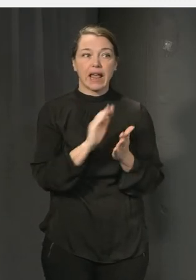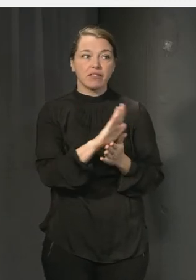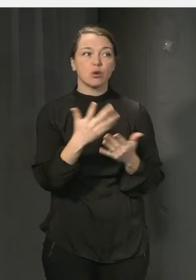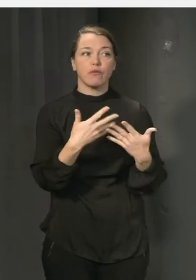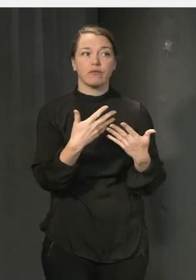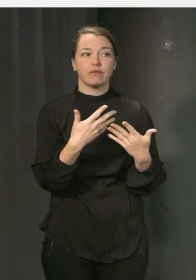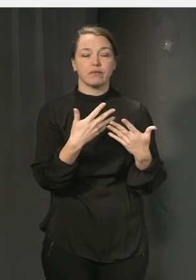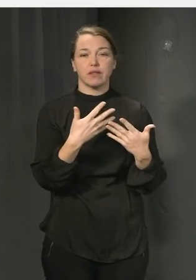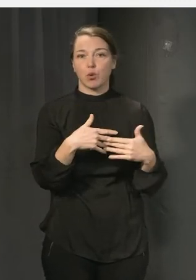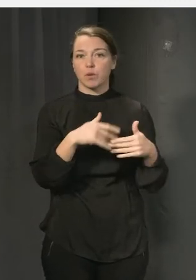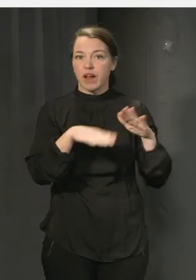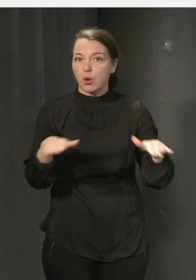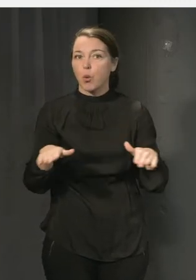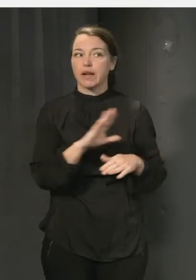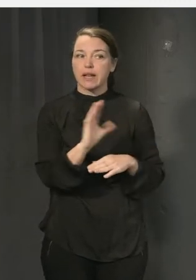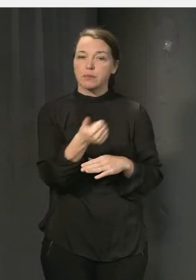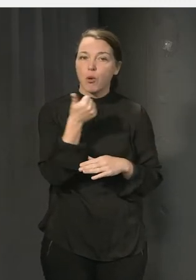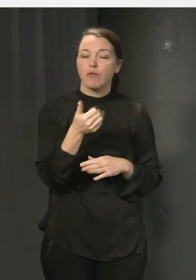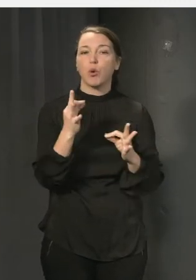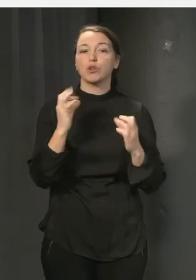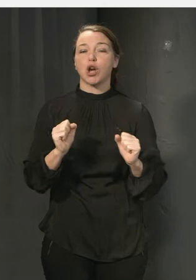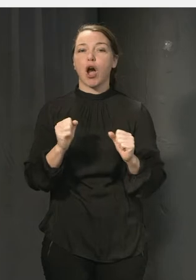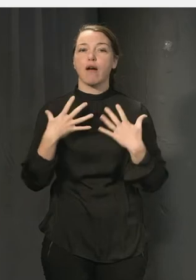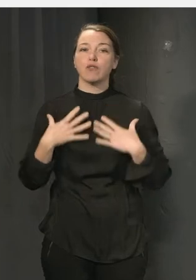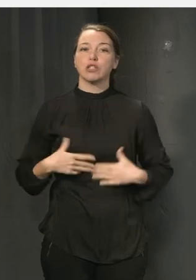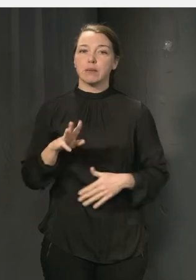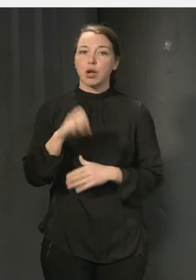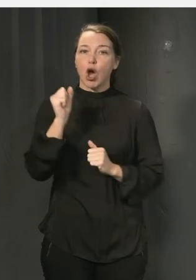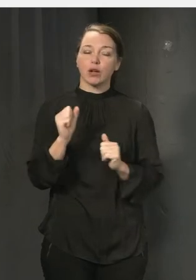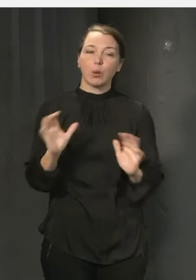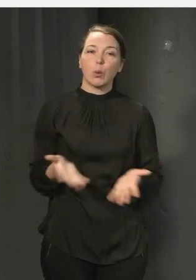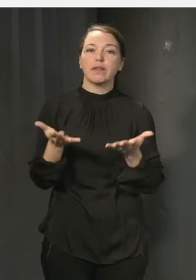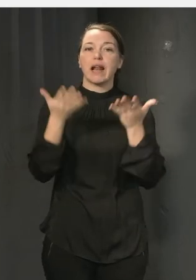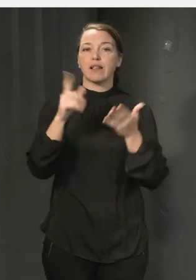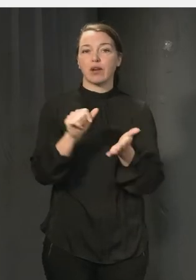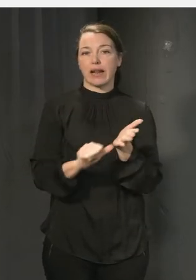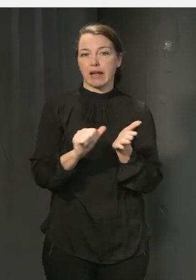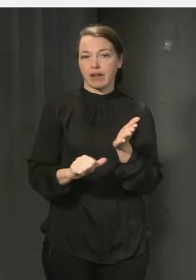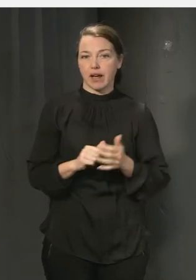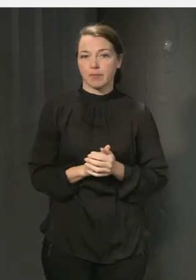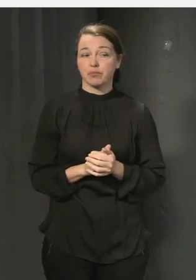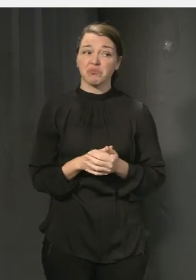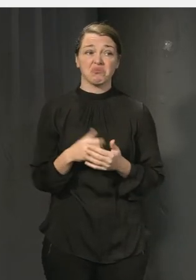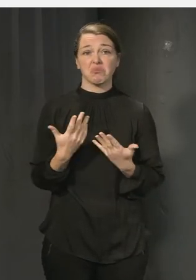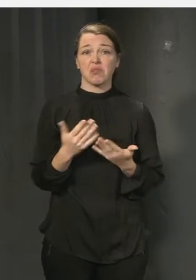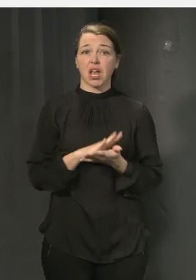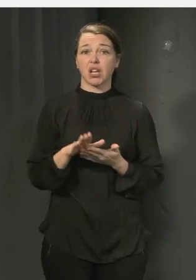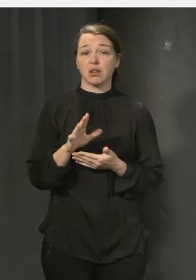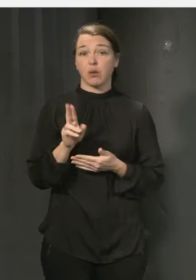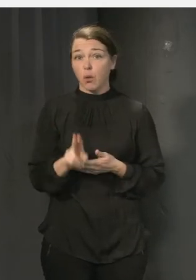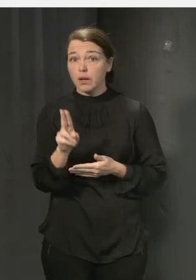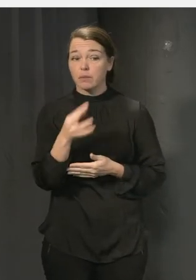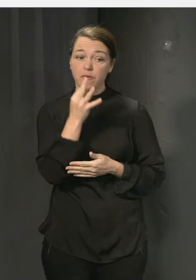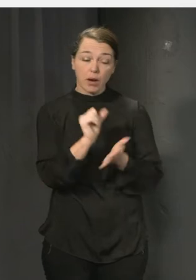om den fysiska miljön och hur den kan underlätta det handlar om väldigt konkreta saker. som att när vi frågar elever vad